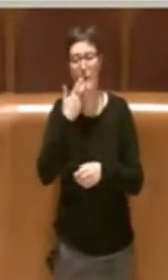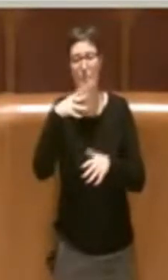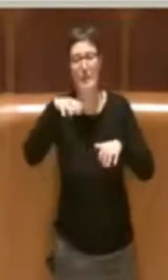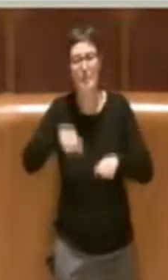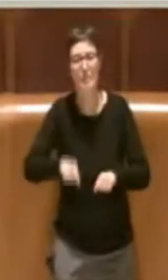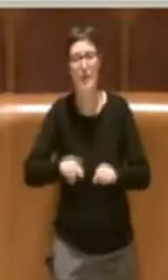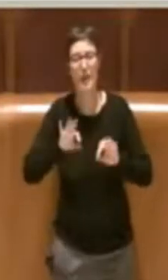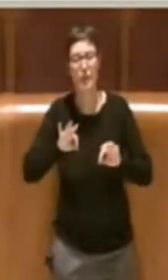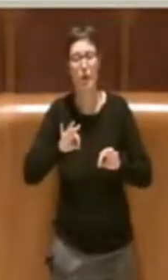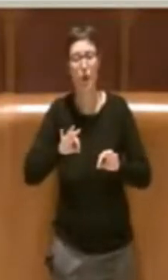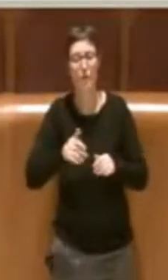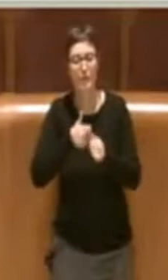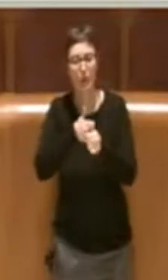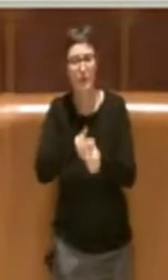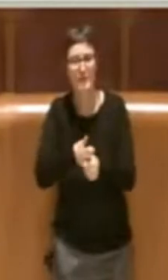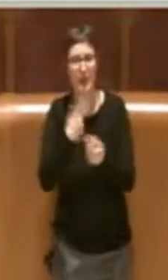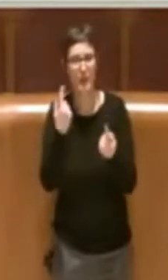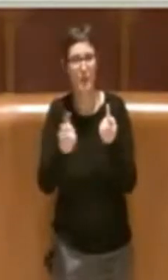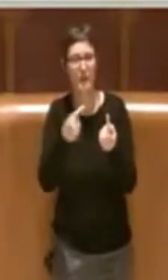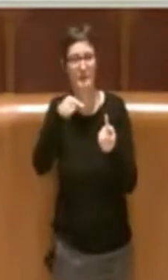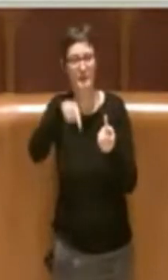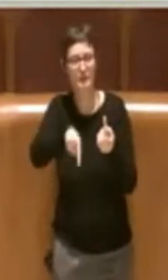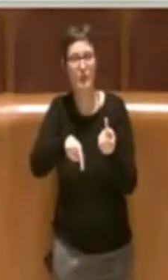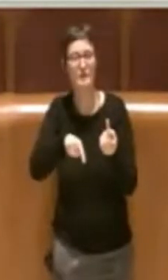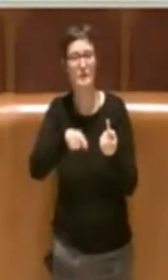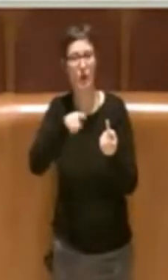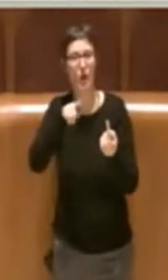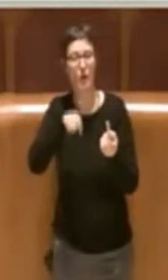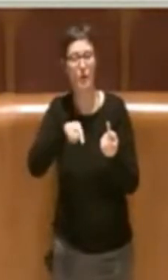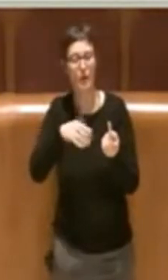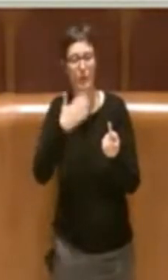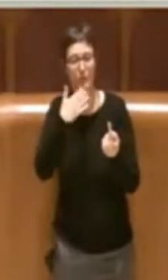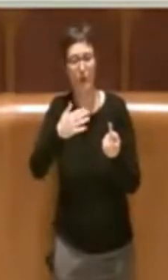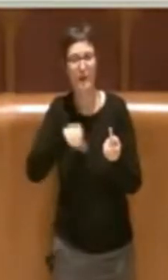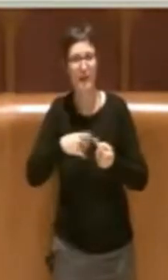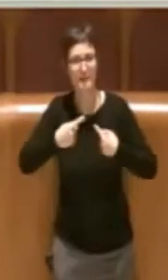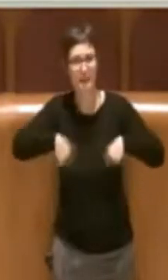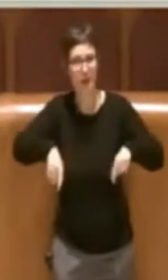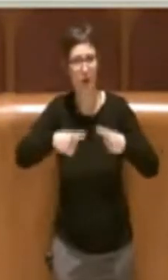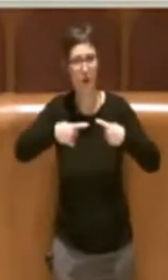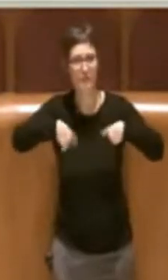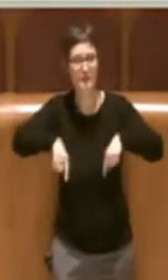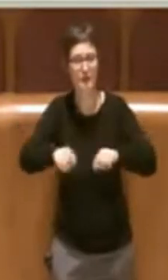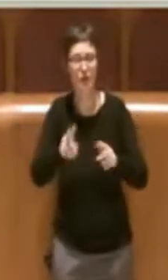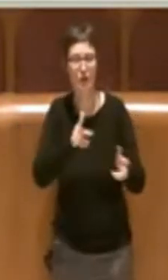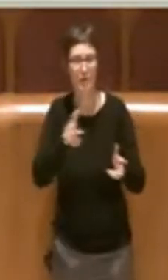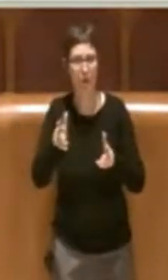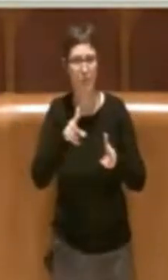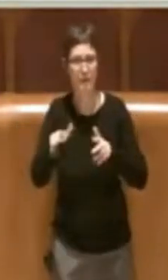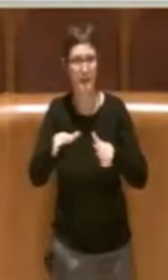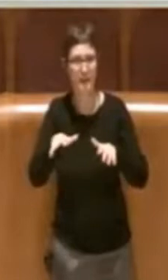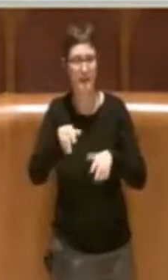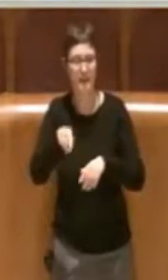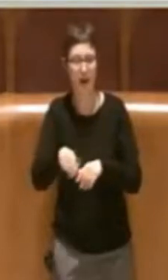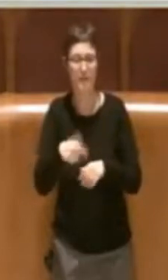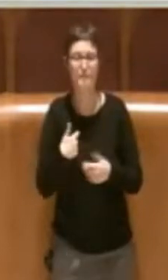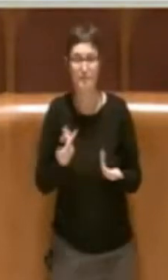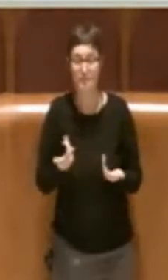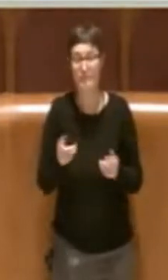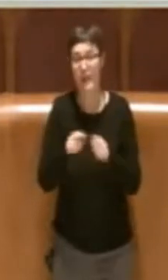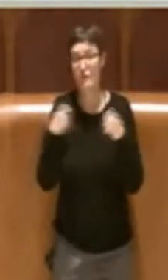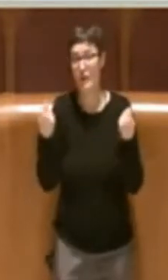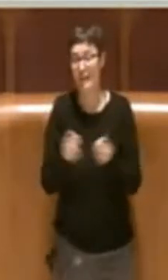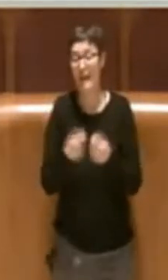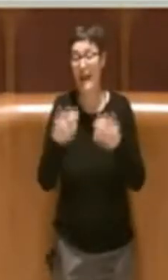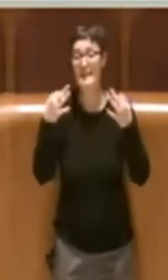vicenda se necessario anche attraverso le nostre sedute della Commissione Mobilità. Più in generale quello del tema della sicurezza degli